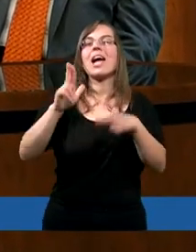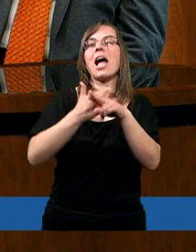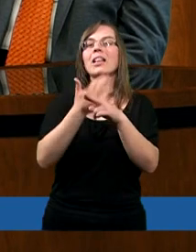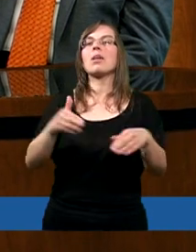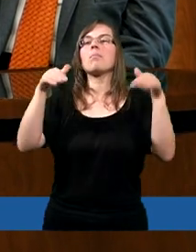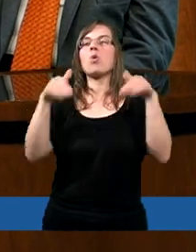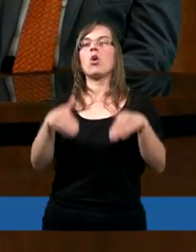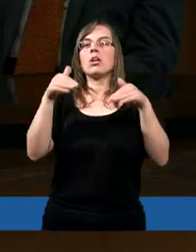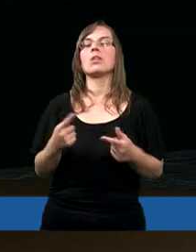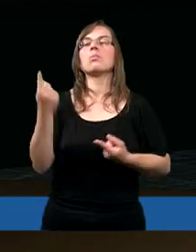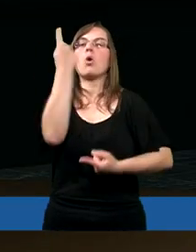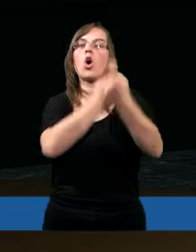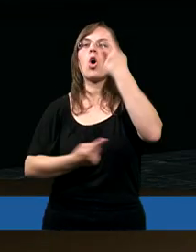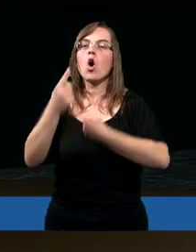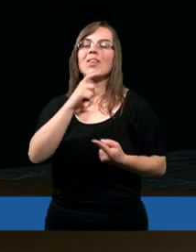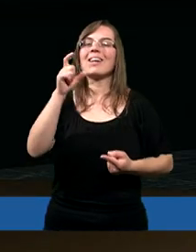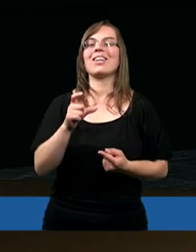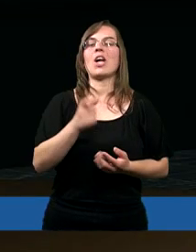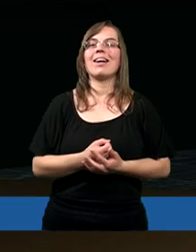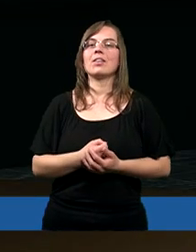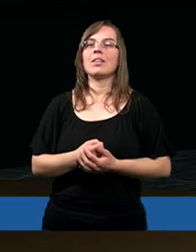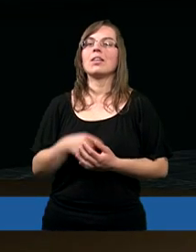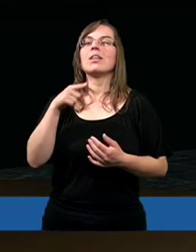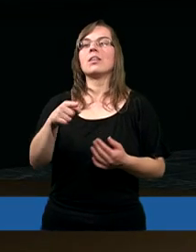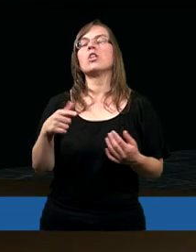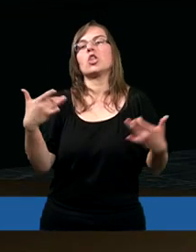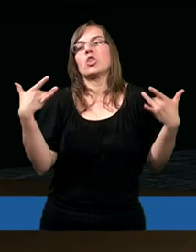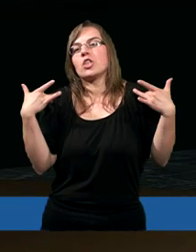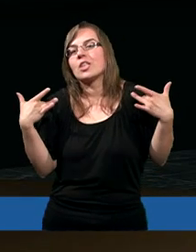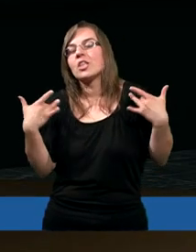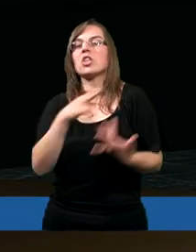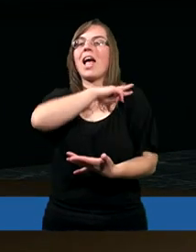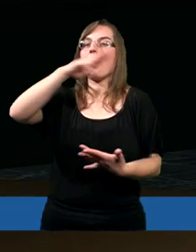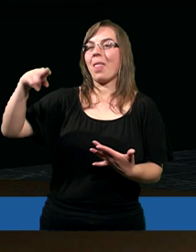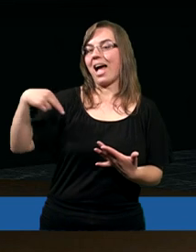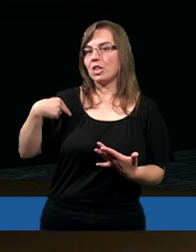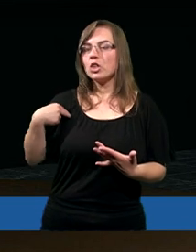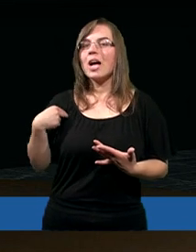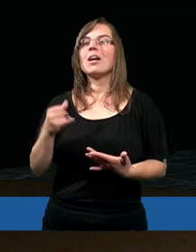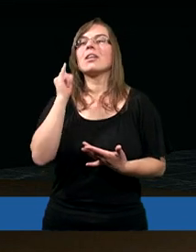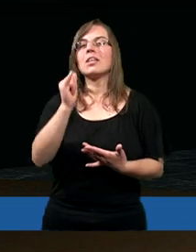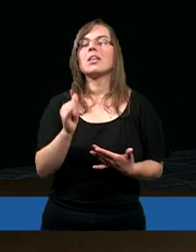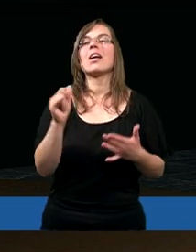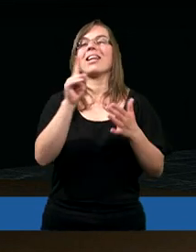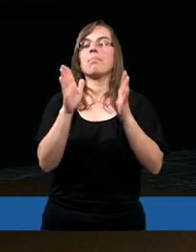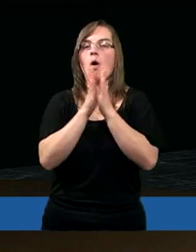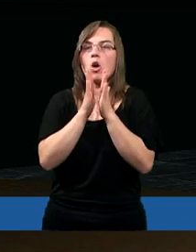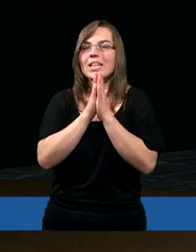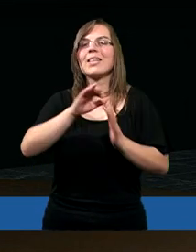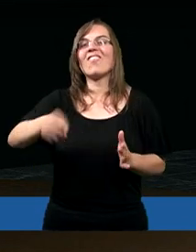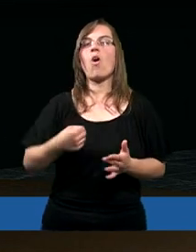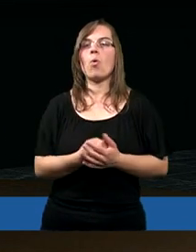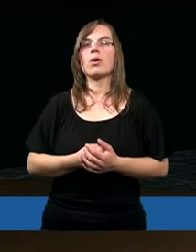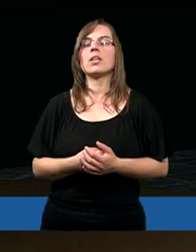kiedy mogliśmy rozważać życie nasze w obliczu